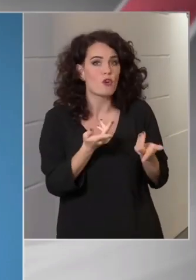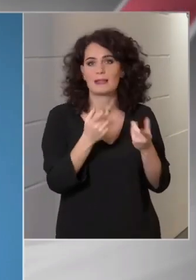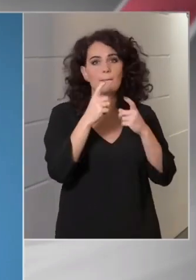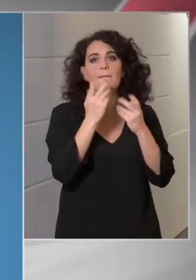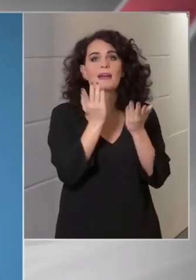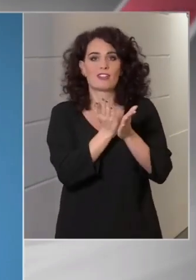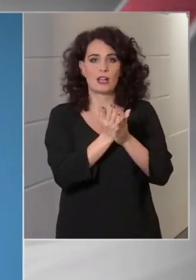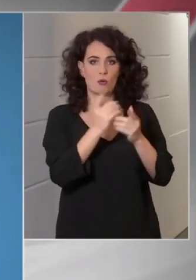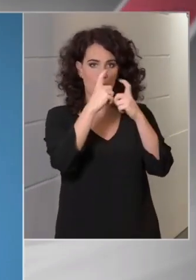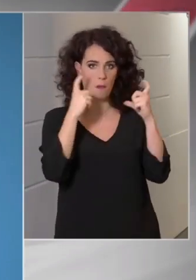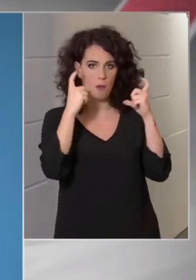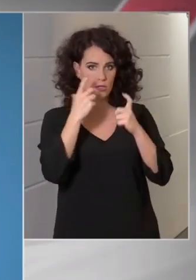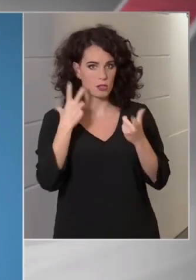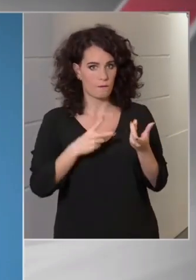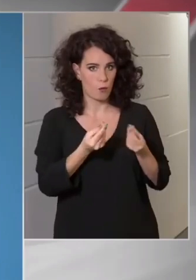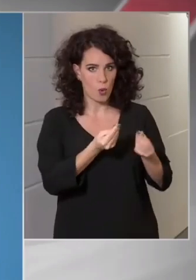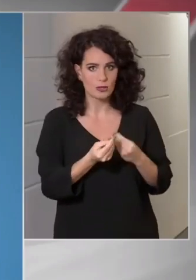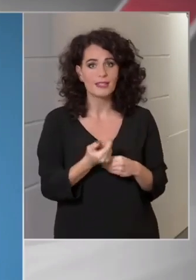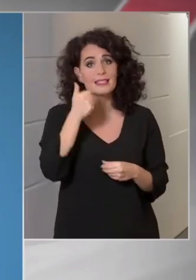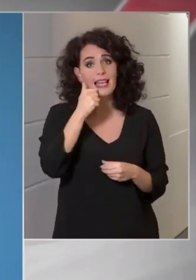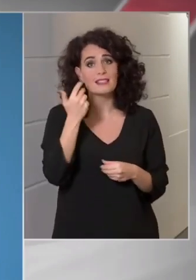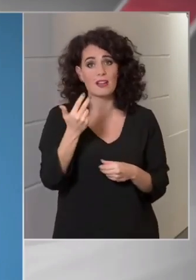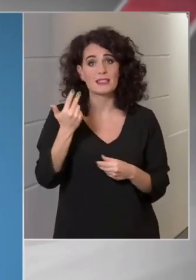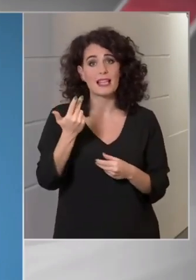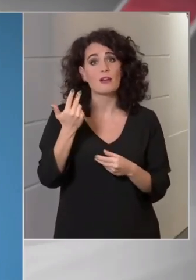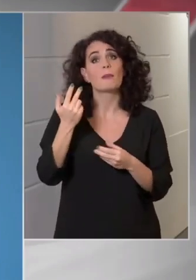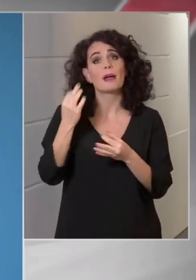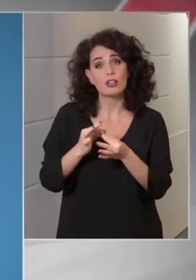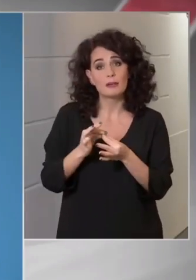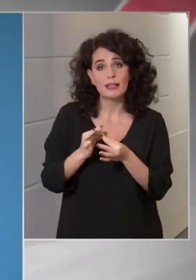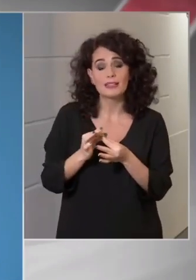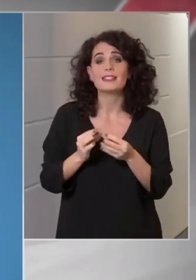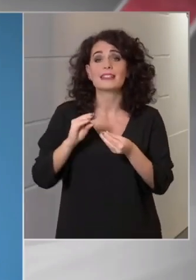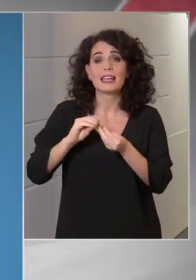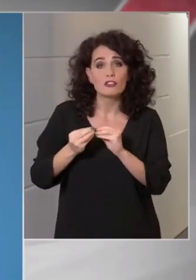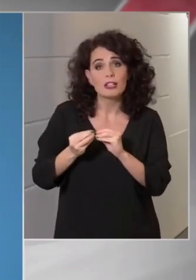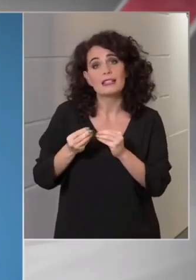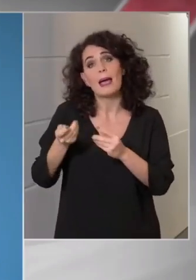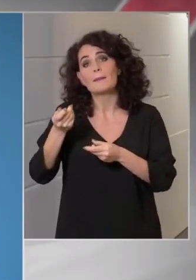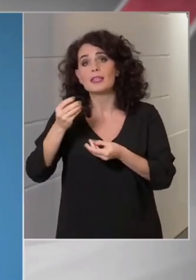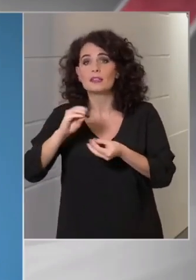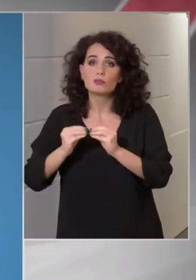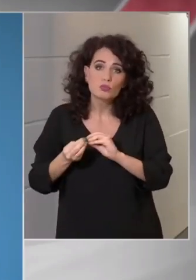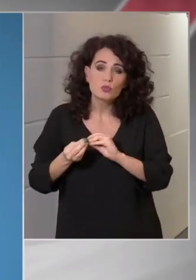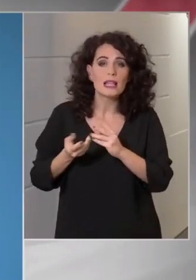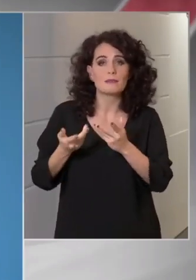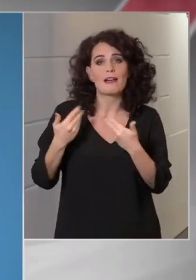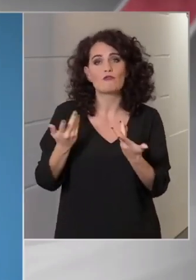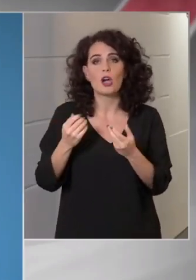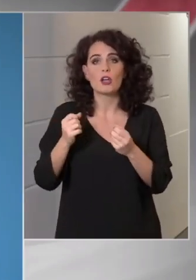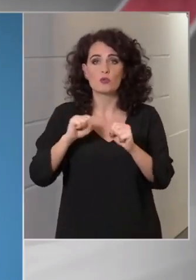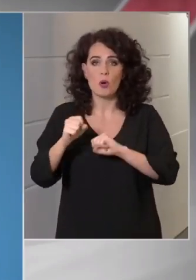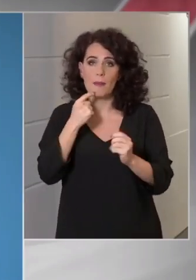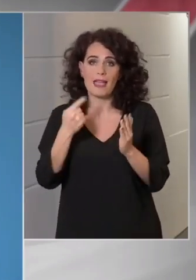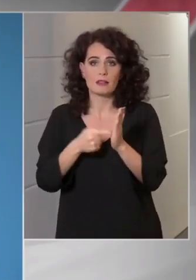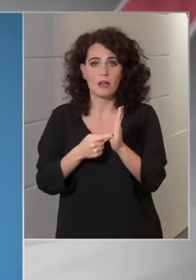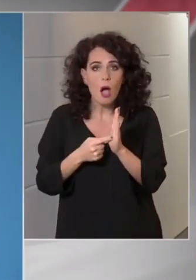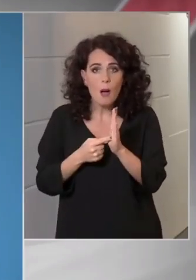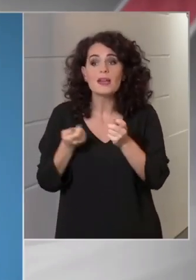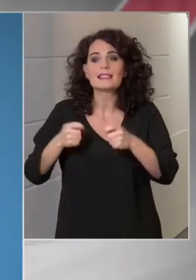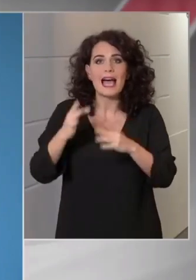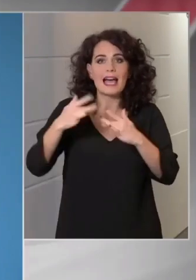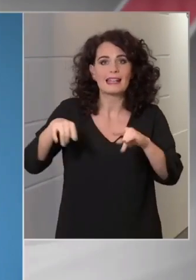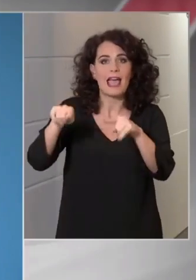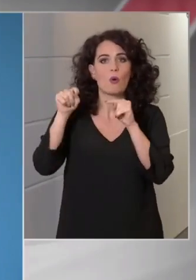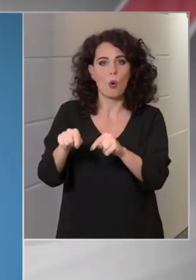utazó a maszkot, 133 esetben pedig azért, mert a kereskedelmi üzletben vagy a kormányrendeletben meghatározott egyéb zárt helyen szekték